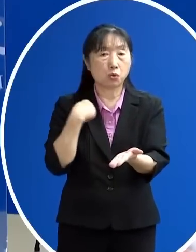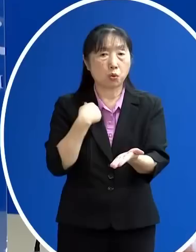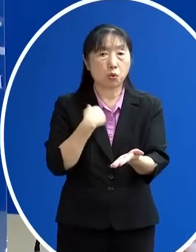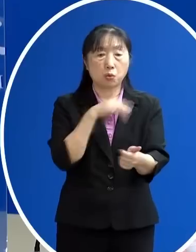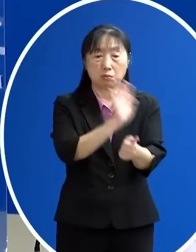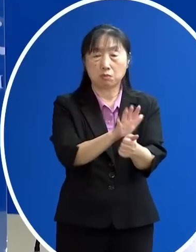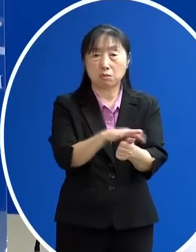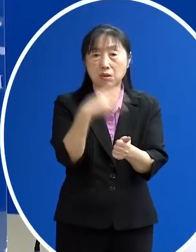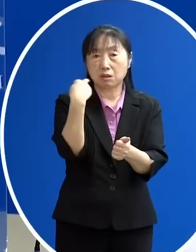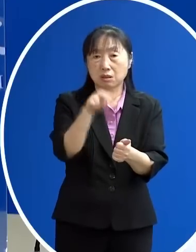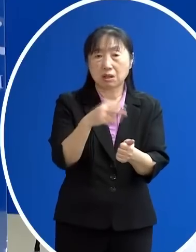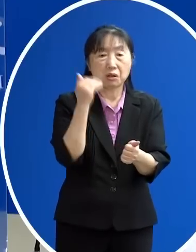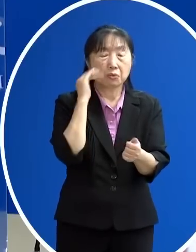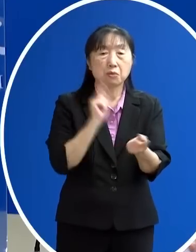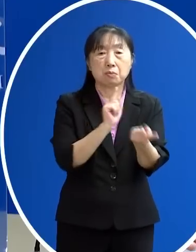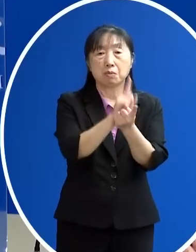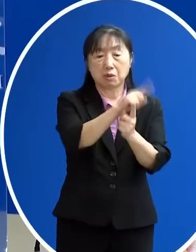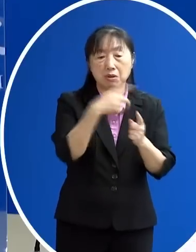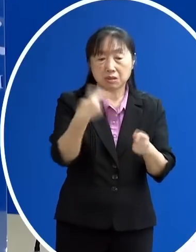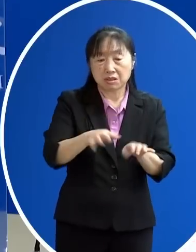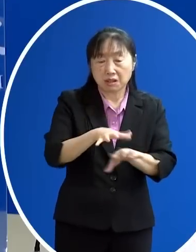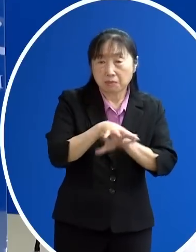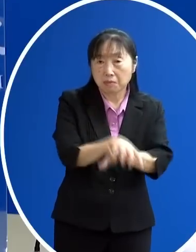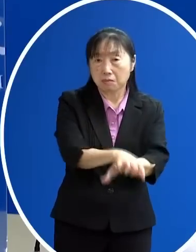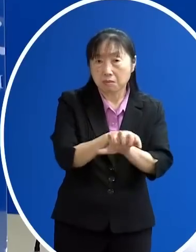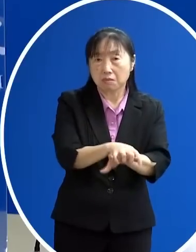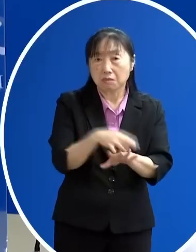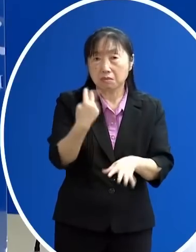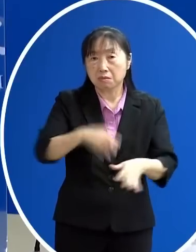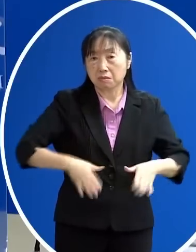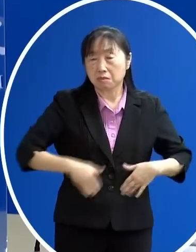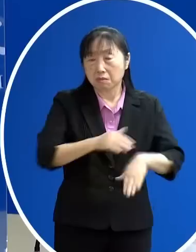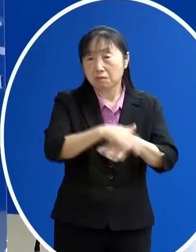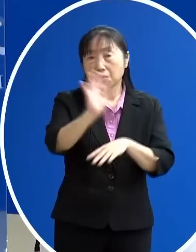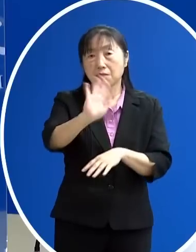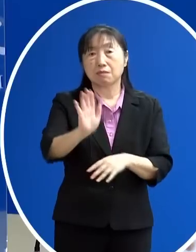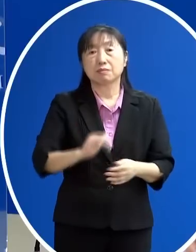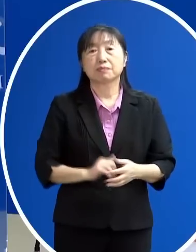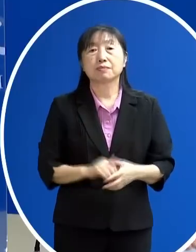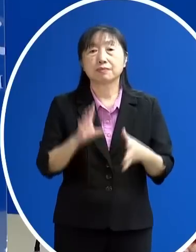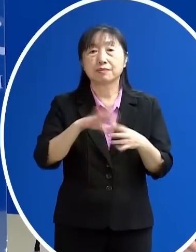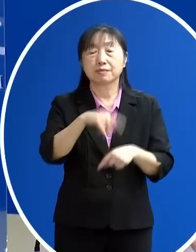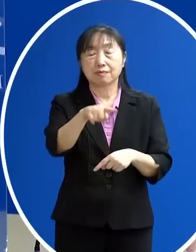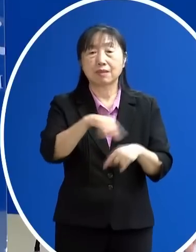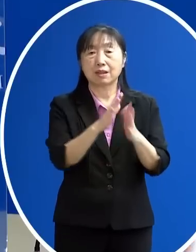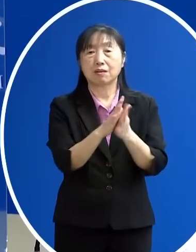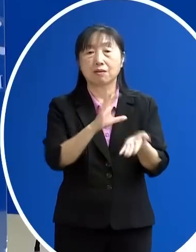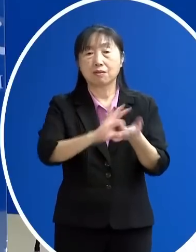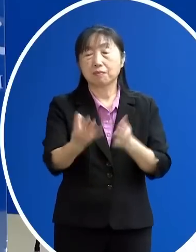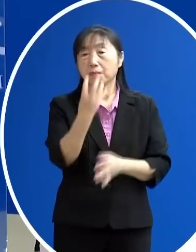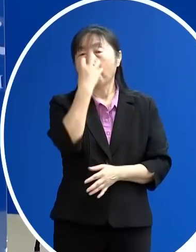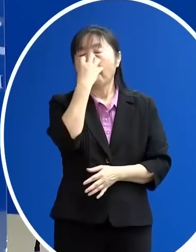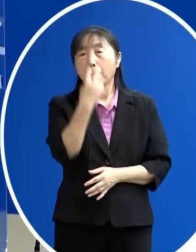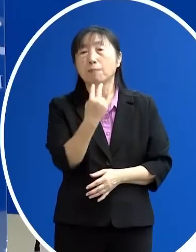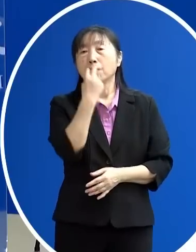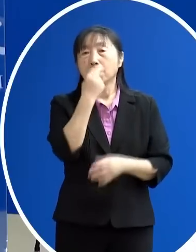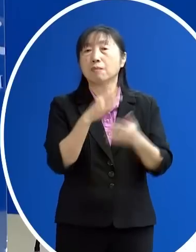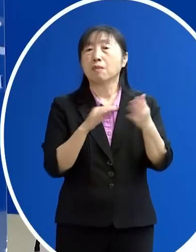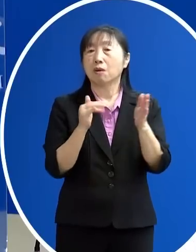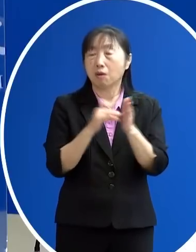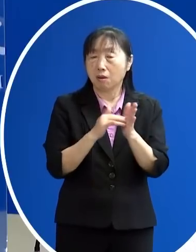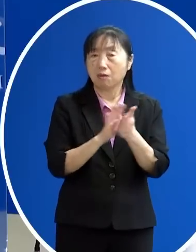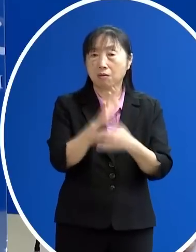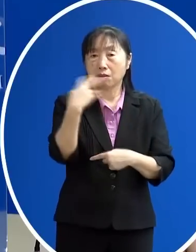復甦數DNR這個部分 所以在病程來講 就是說都是大概到使用氧氣鼻管 或氧氣面罩之後